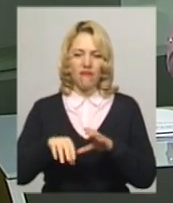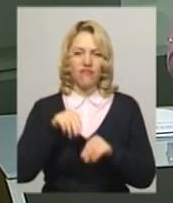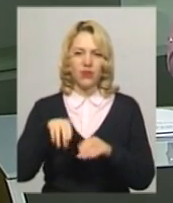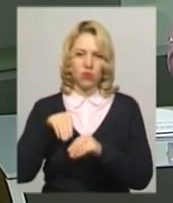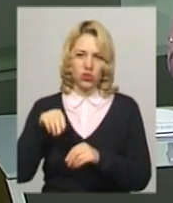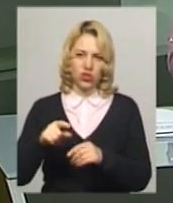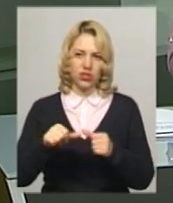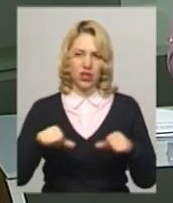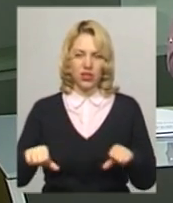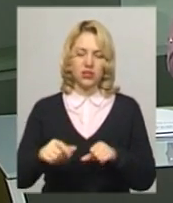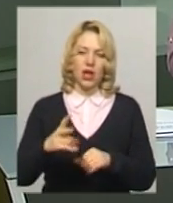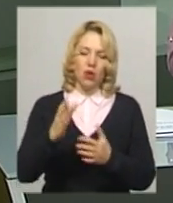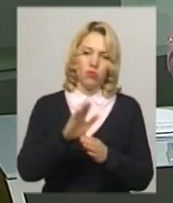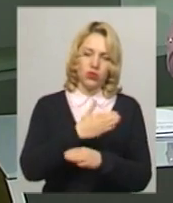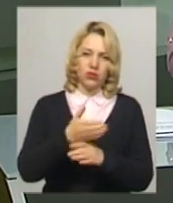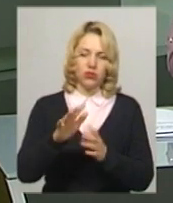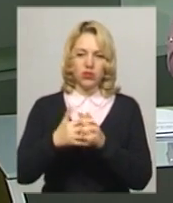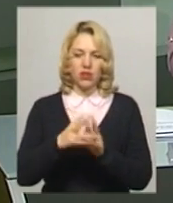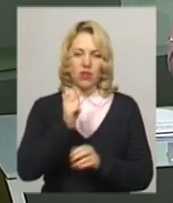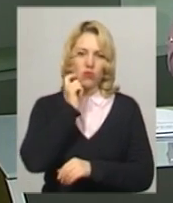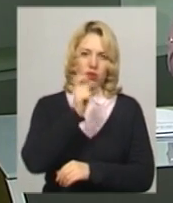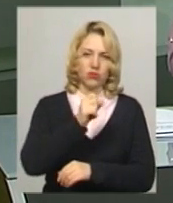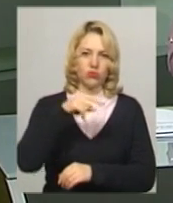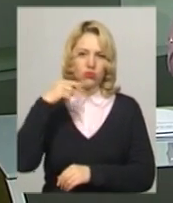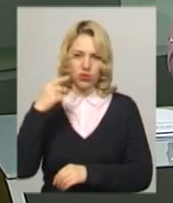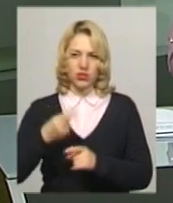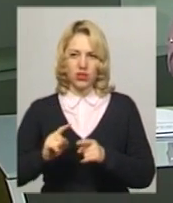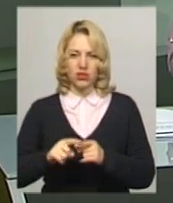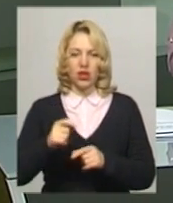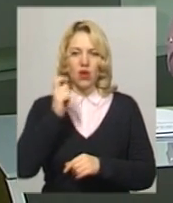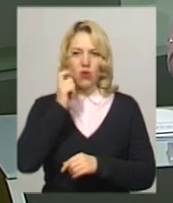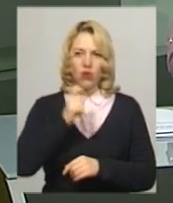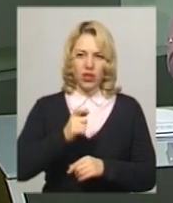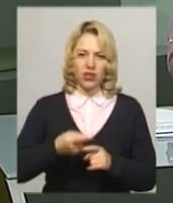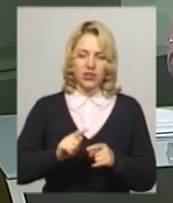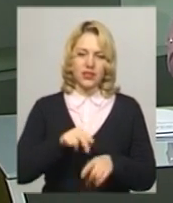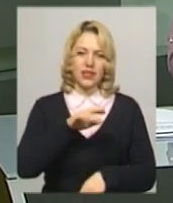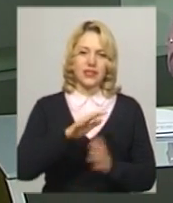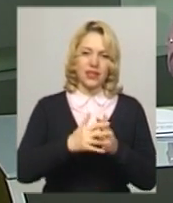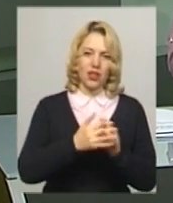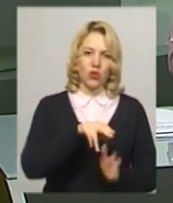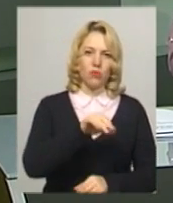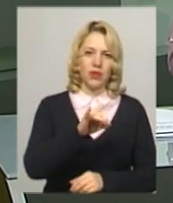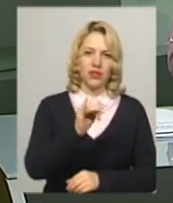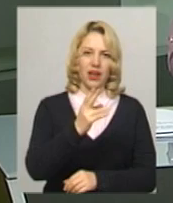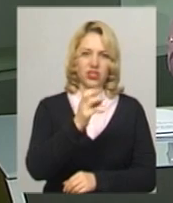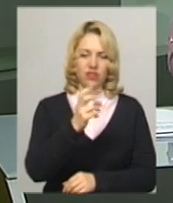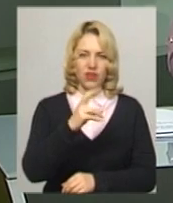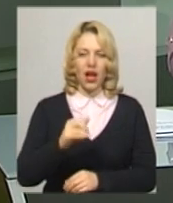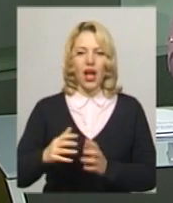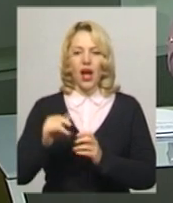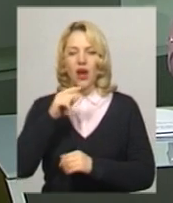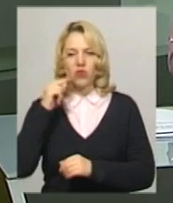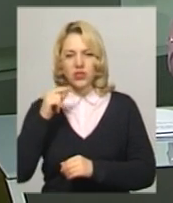частини – українську та російську. Українська частина розташована у селі Петрашівка, а російська частина населення – старообрядці –